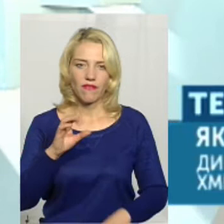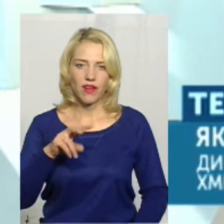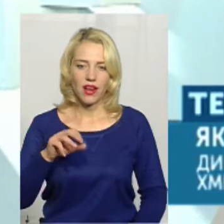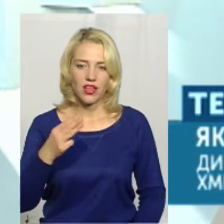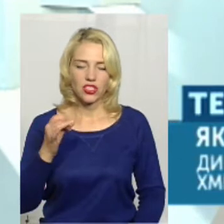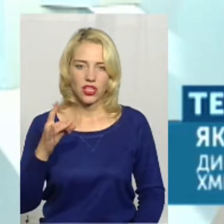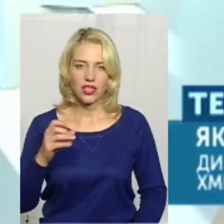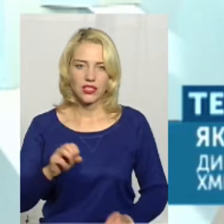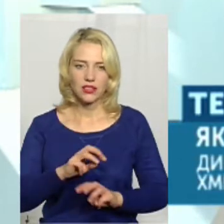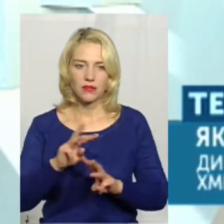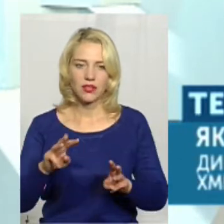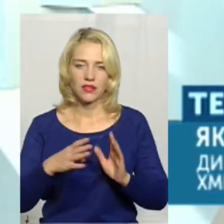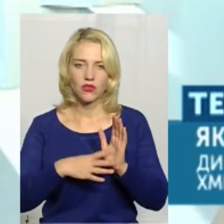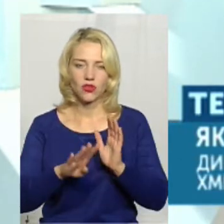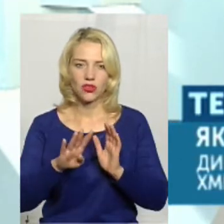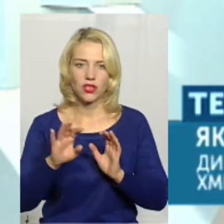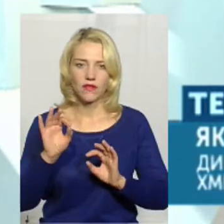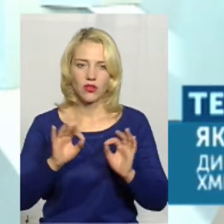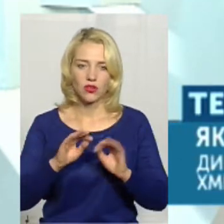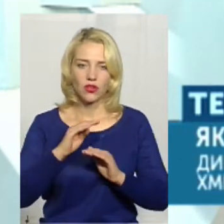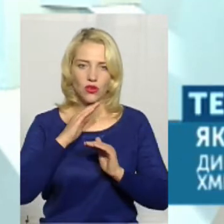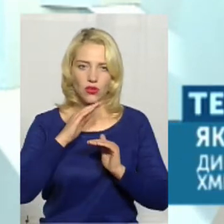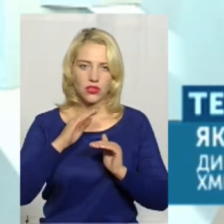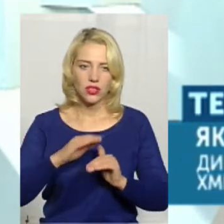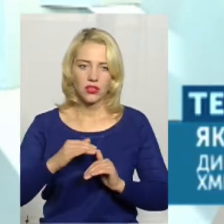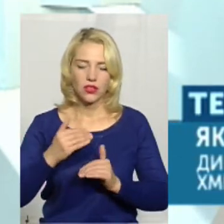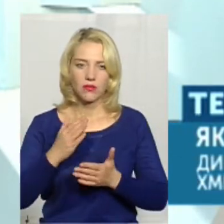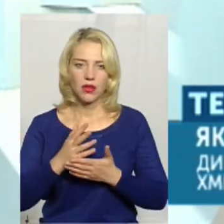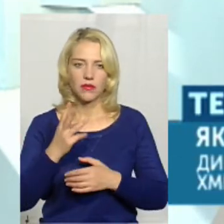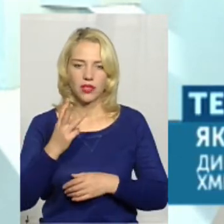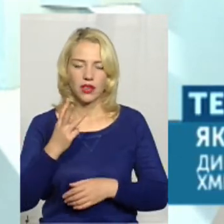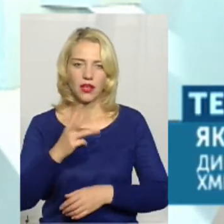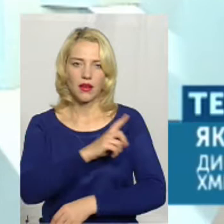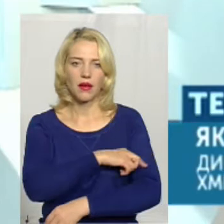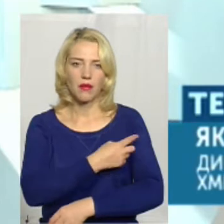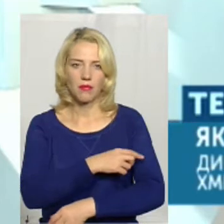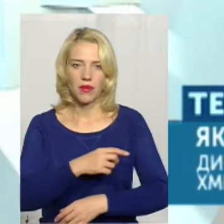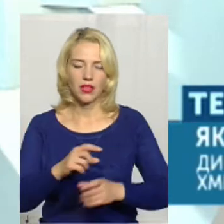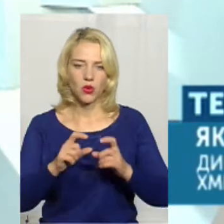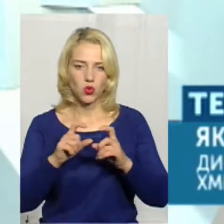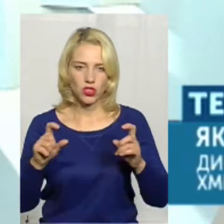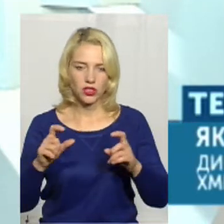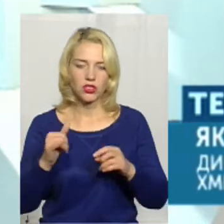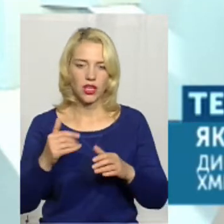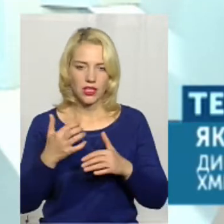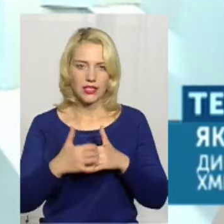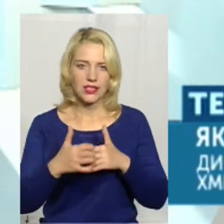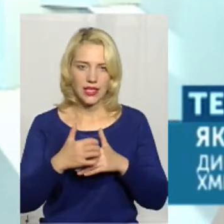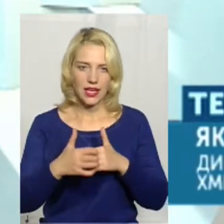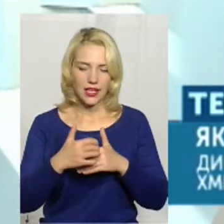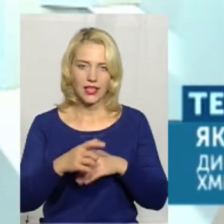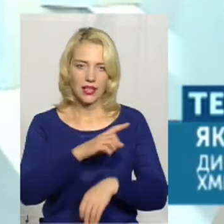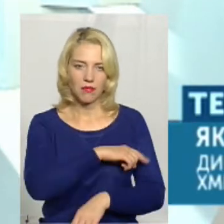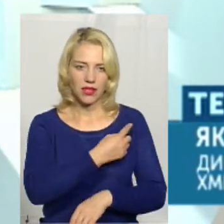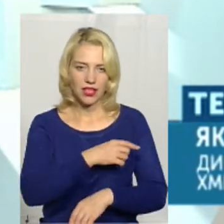більше 94 відсотків. нас достатньо. сьогодні маємо тримати училище, і сюди ж середній медичний персонал ще йде.